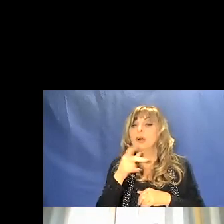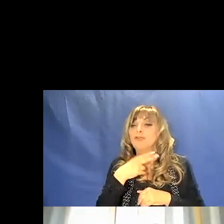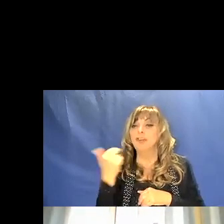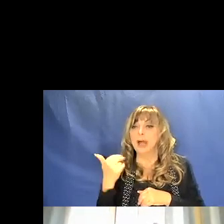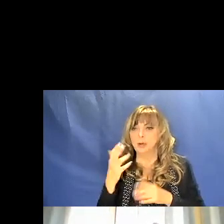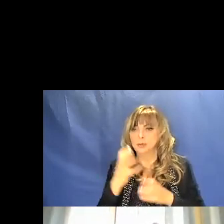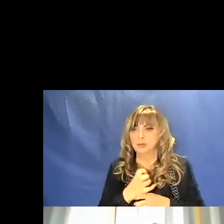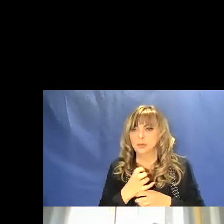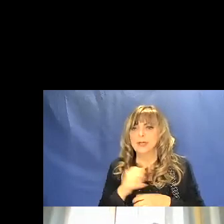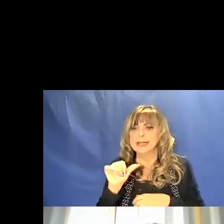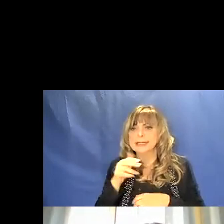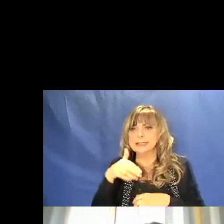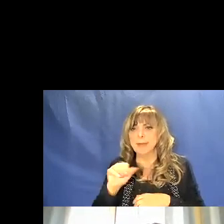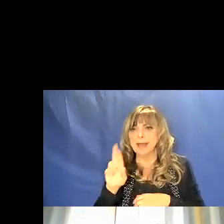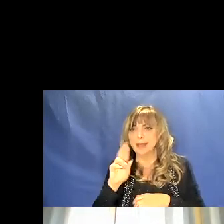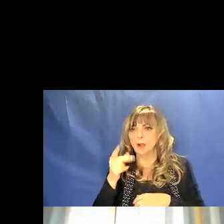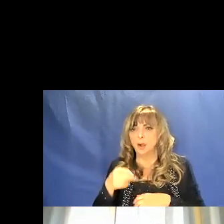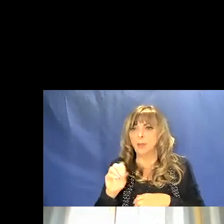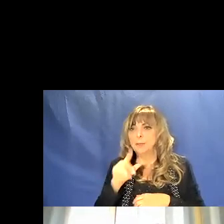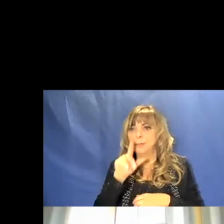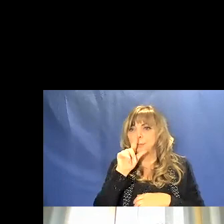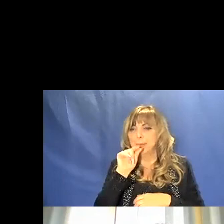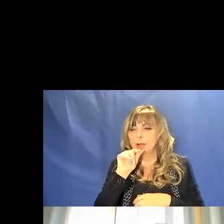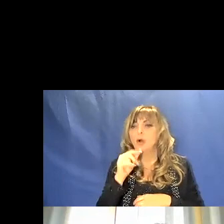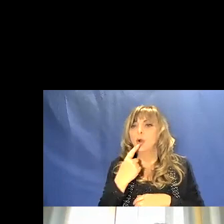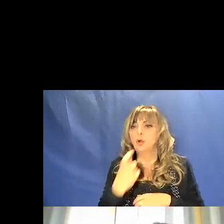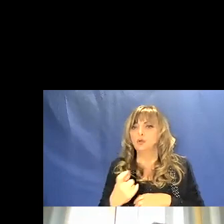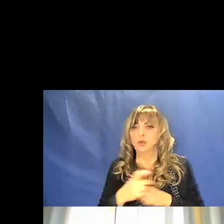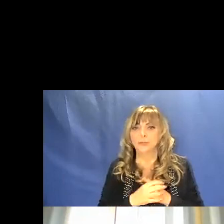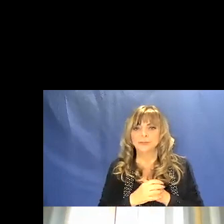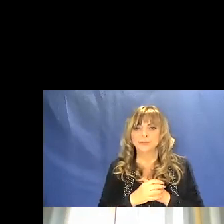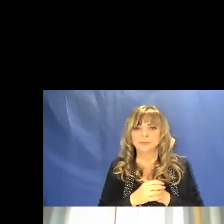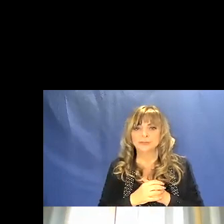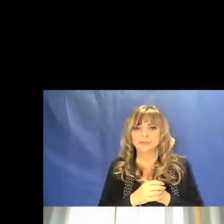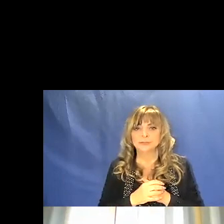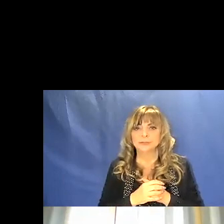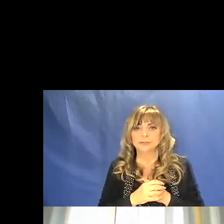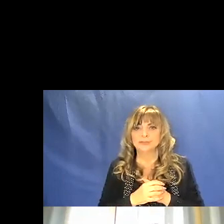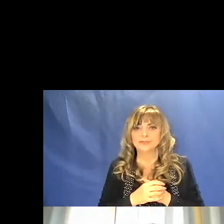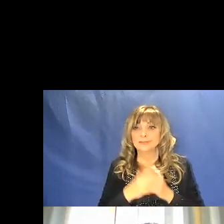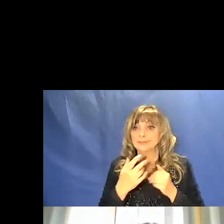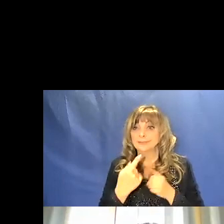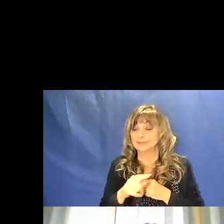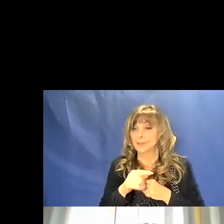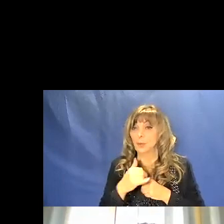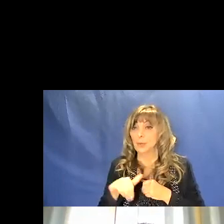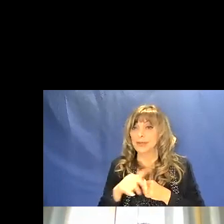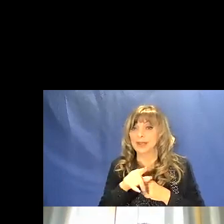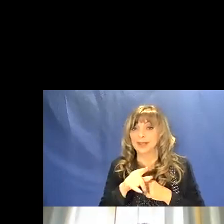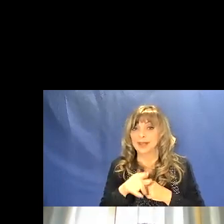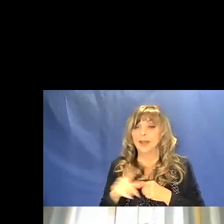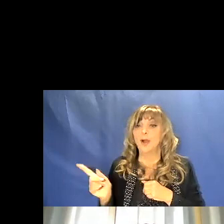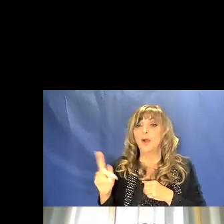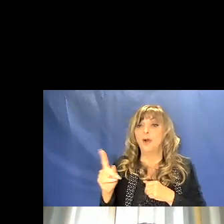col becco di colore rosso e poi eccoci alle code di